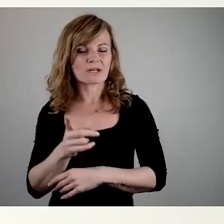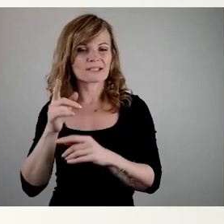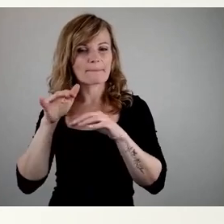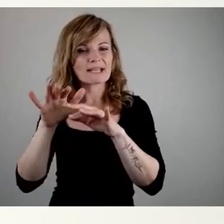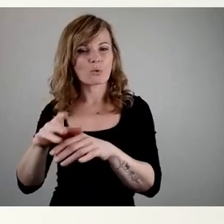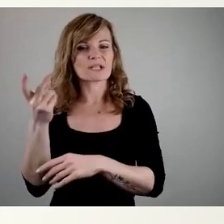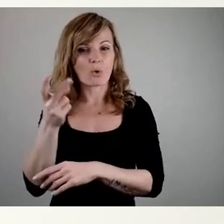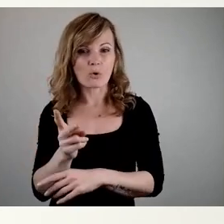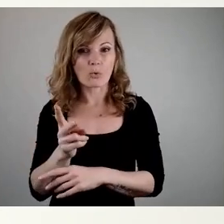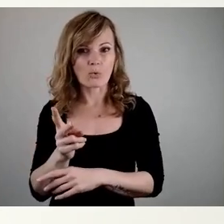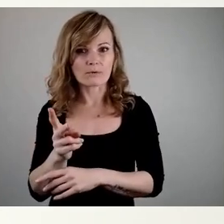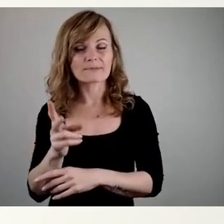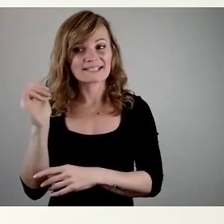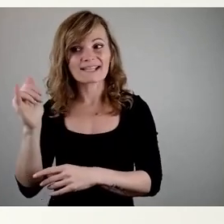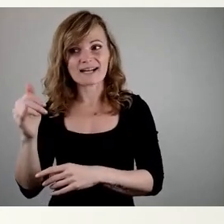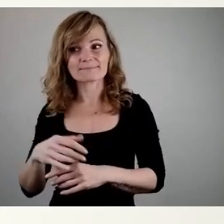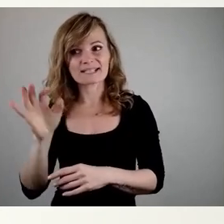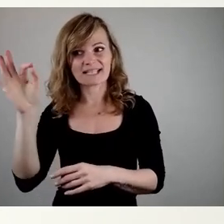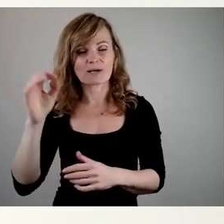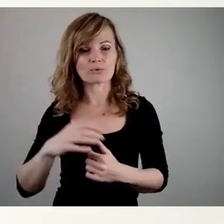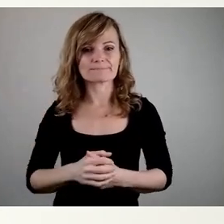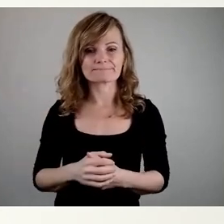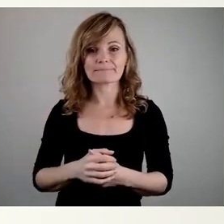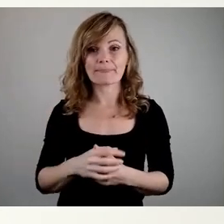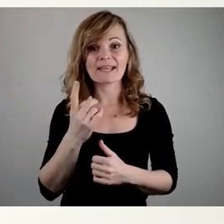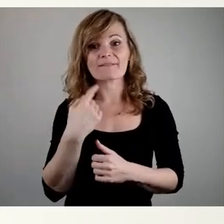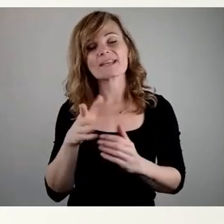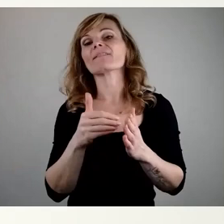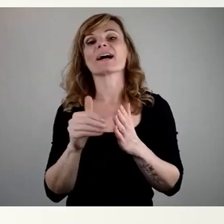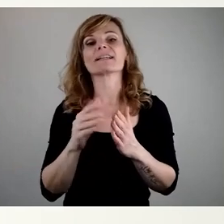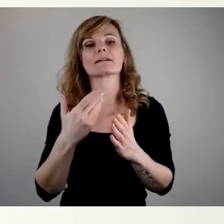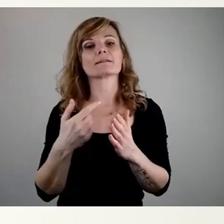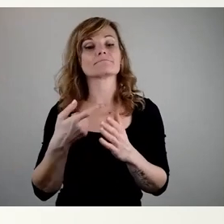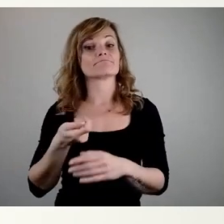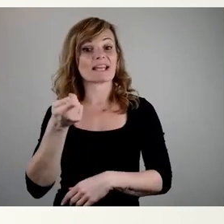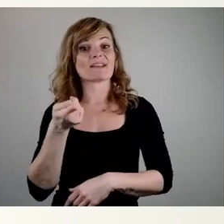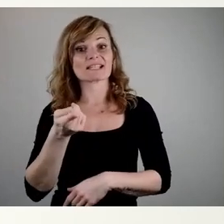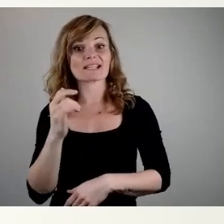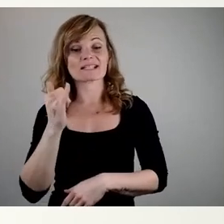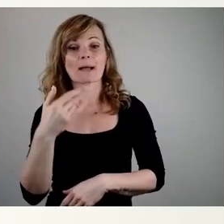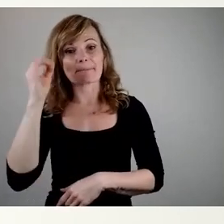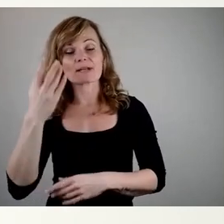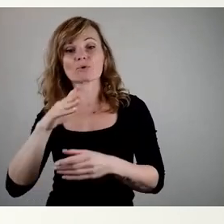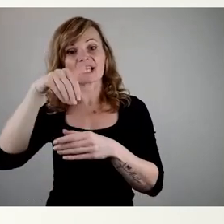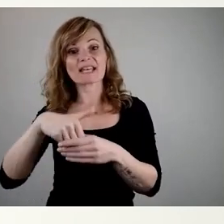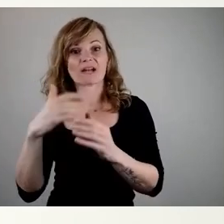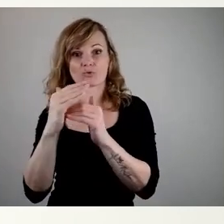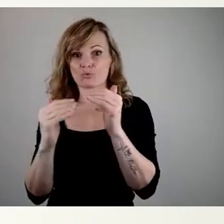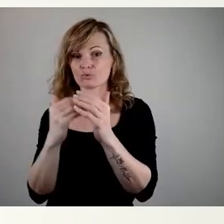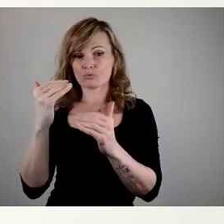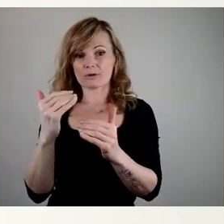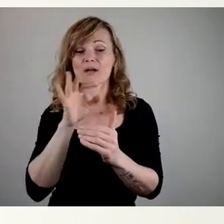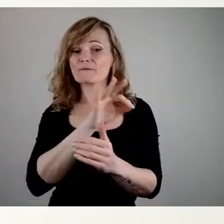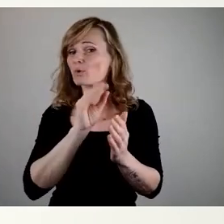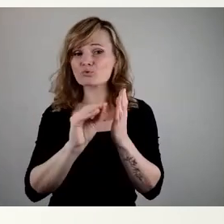investieren müssen in Bildungsinfrastruktur. Das gilt jetzt nicht nur für die Schulen und das